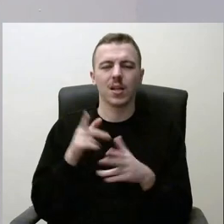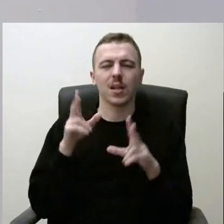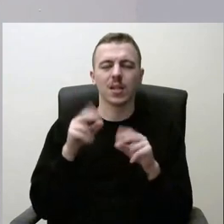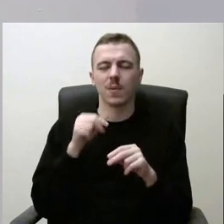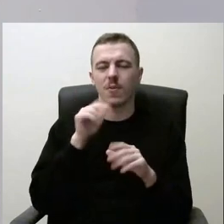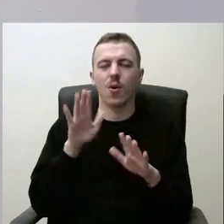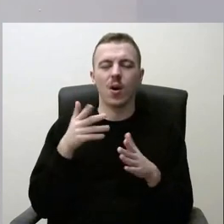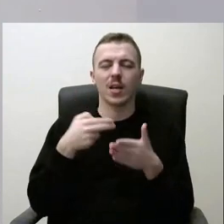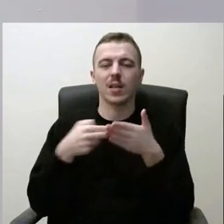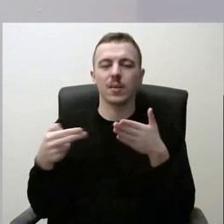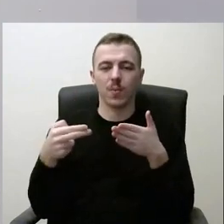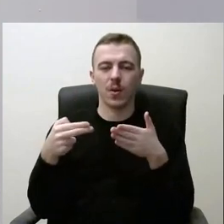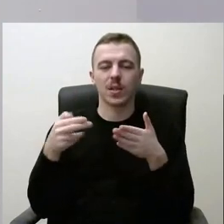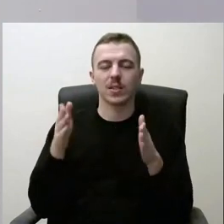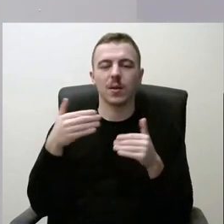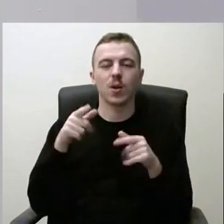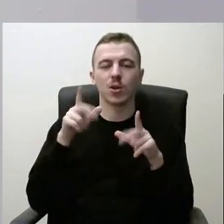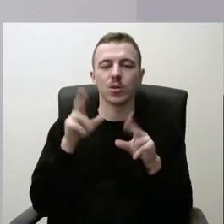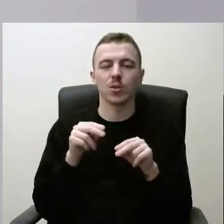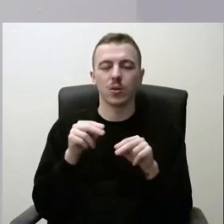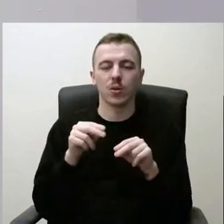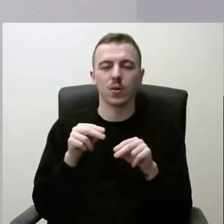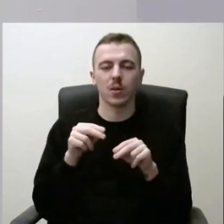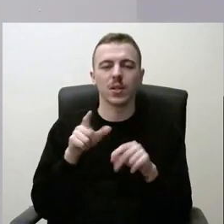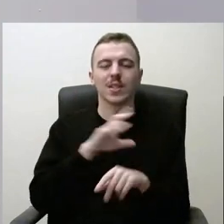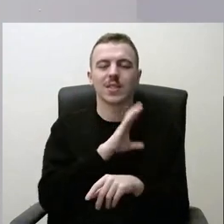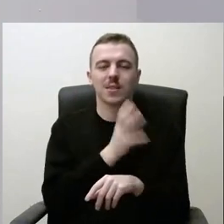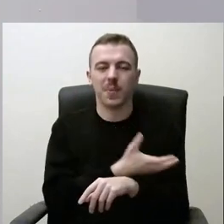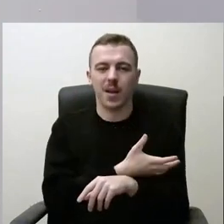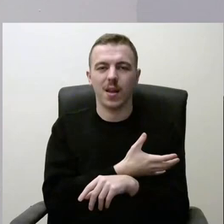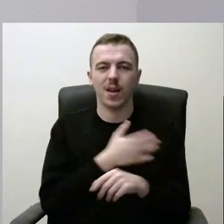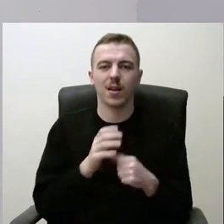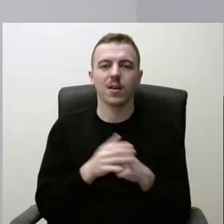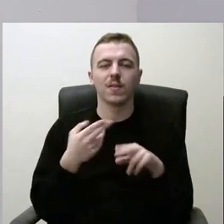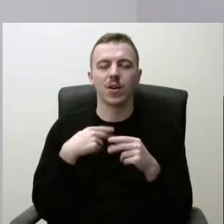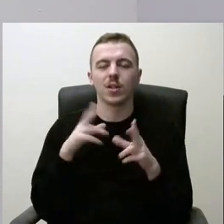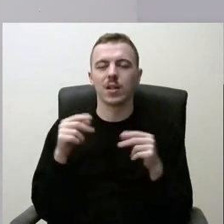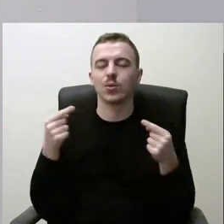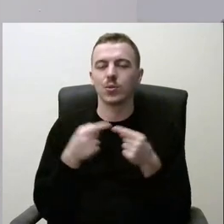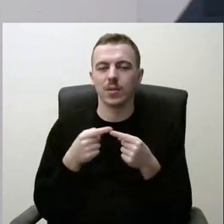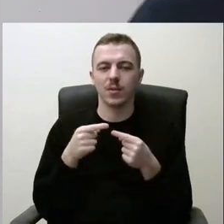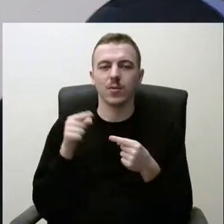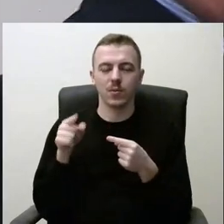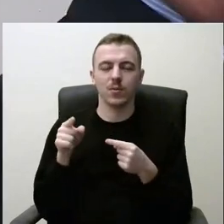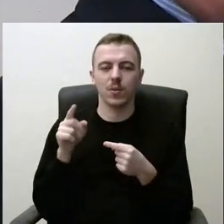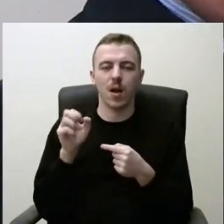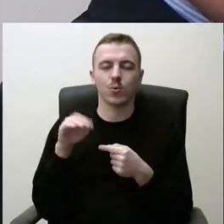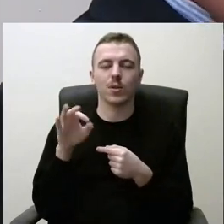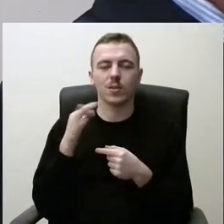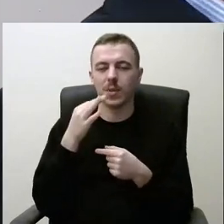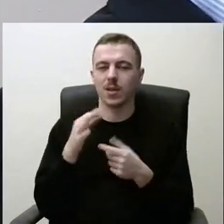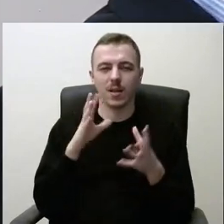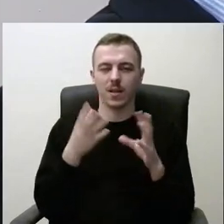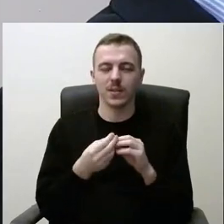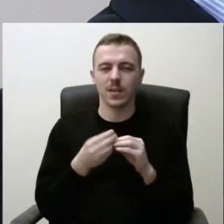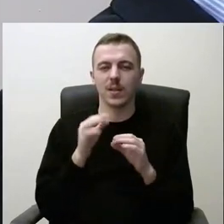sistemo, nuo to, nuo to iš tikrųjų vis tikrai tik stiprėja, tai pritarsiu, pritarsiu, kolegai, ką tik Artūru minėjusiam, ta prasme, kad